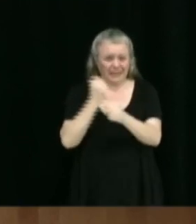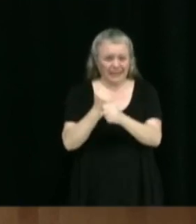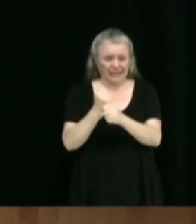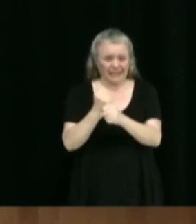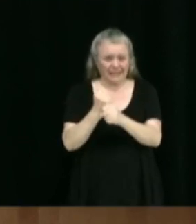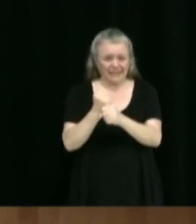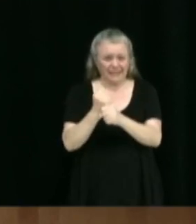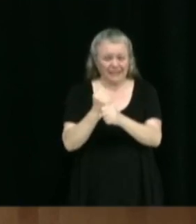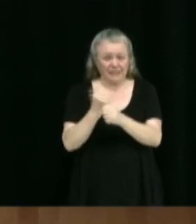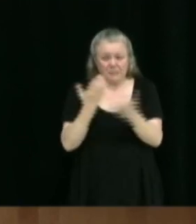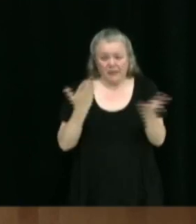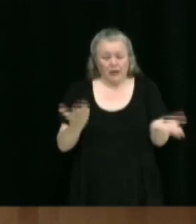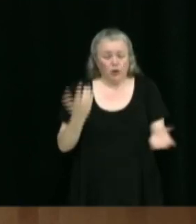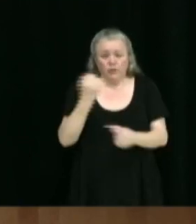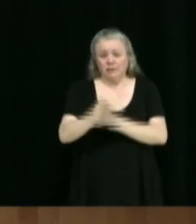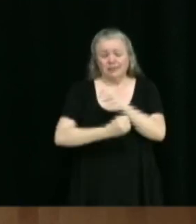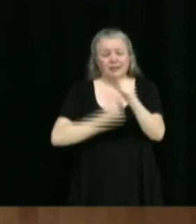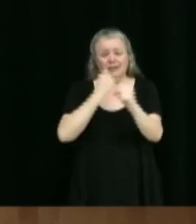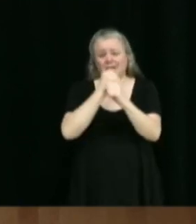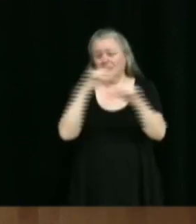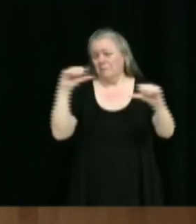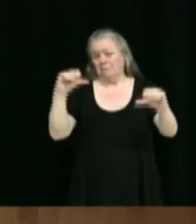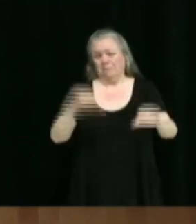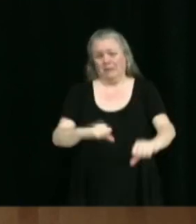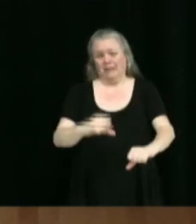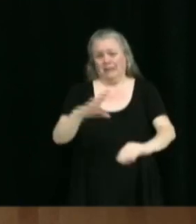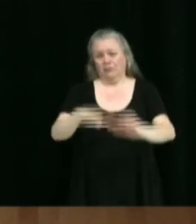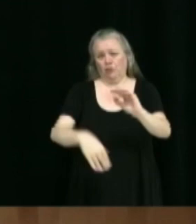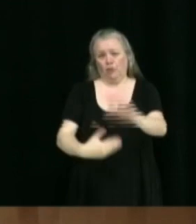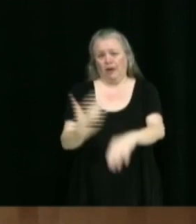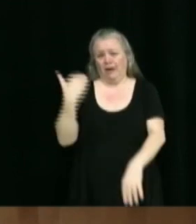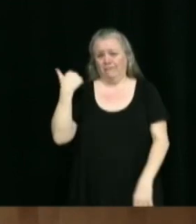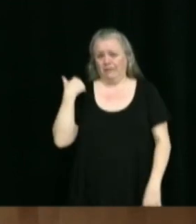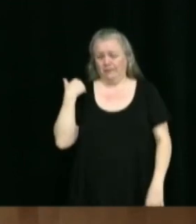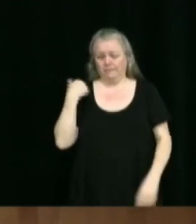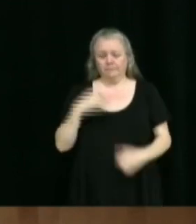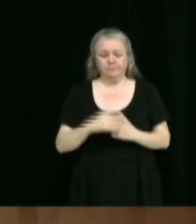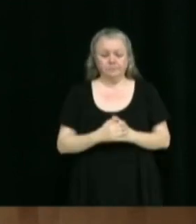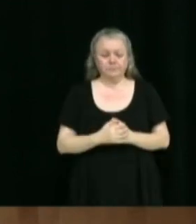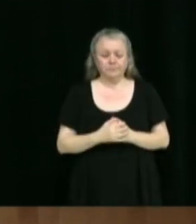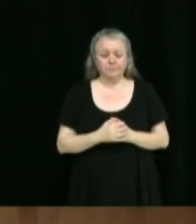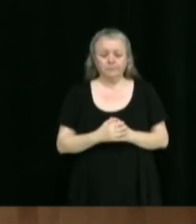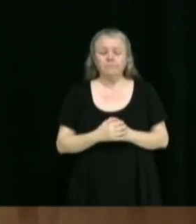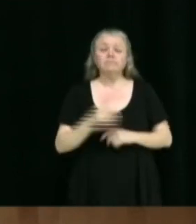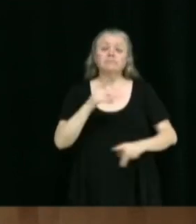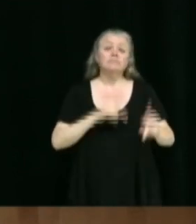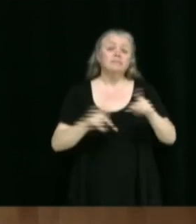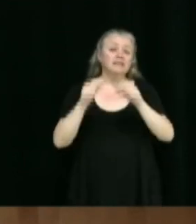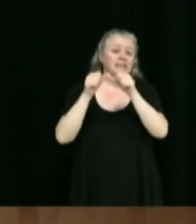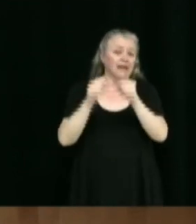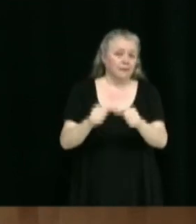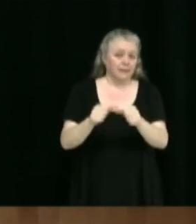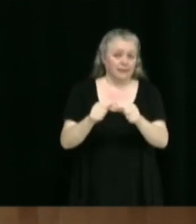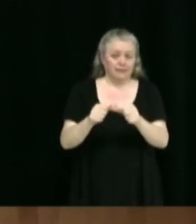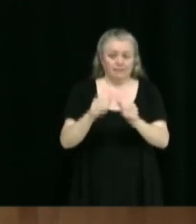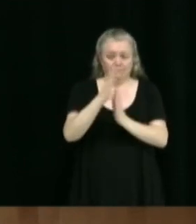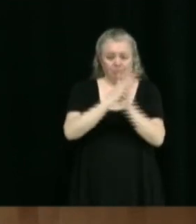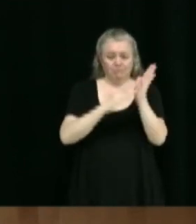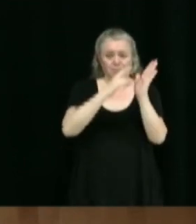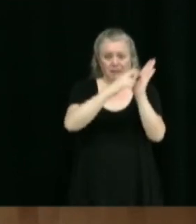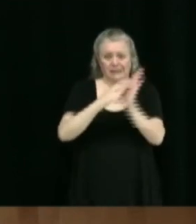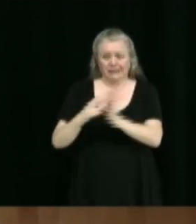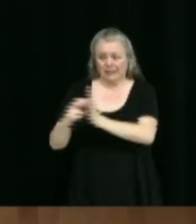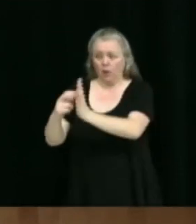c'est encore pire cette année que les dernières années. citoyens ont signé une pétition pour que la Ville de